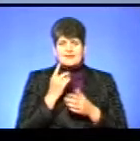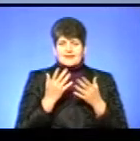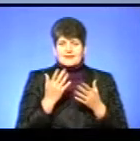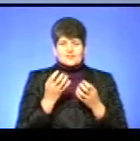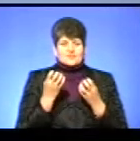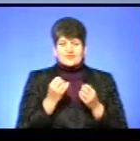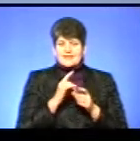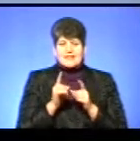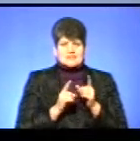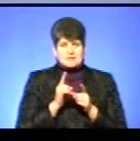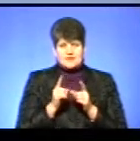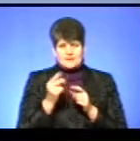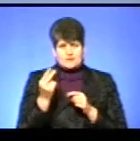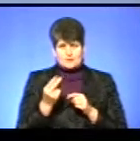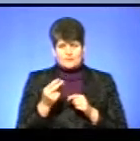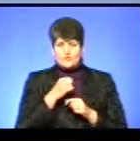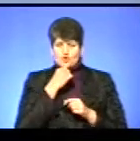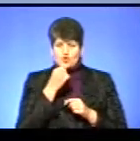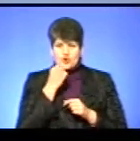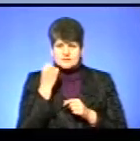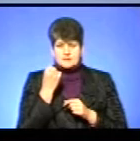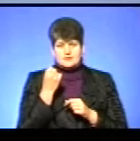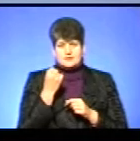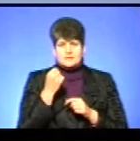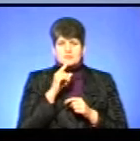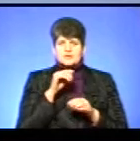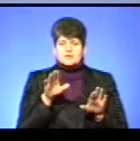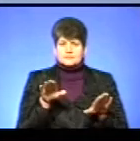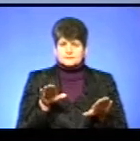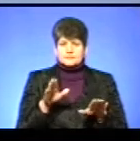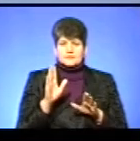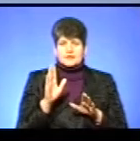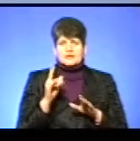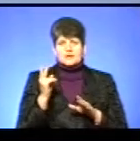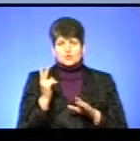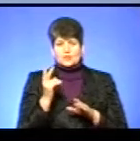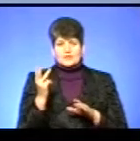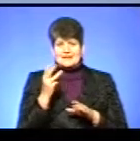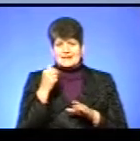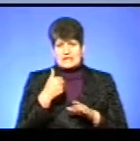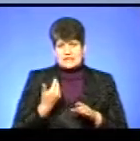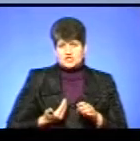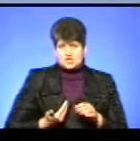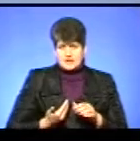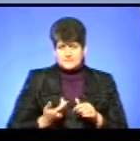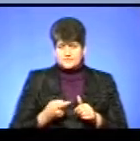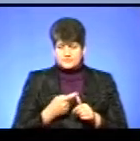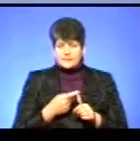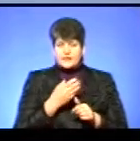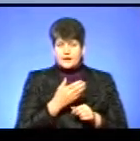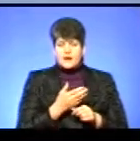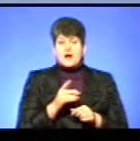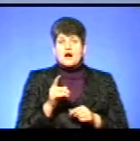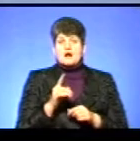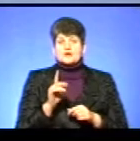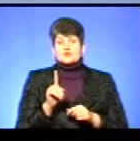не змінили забарвлення. Дорослі особини стануть на другому-третьому році життя. І що